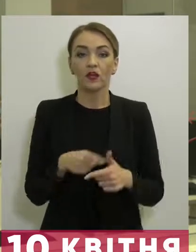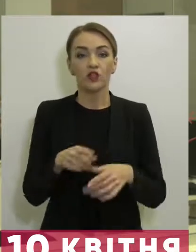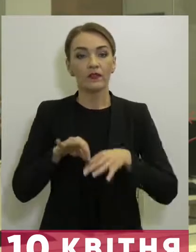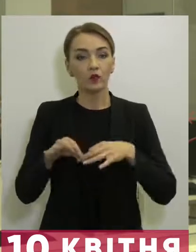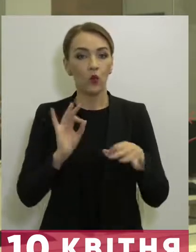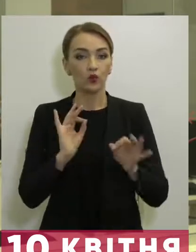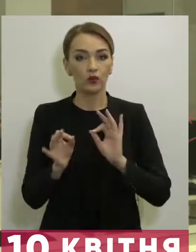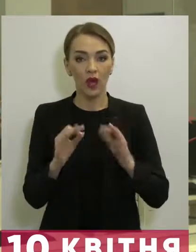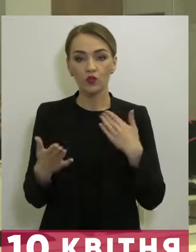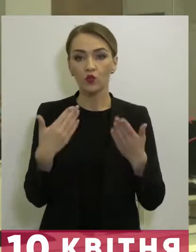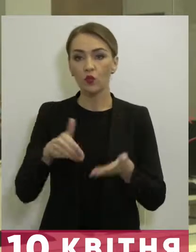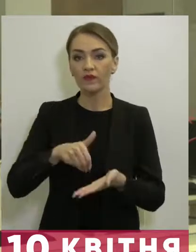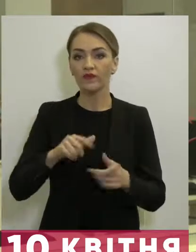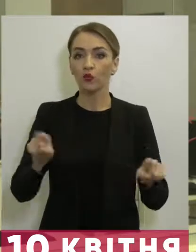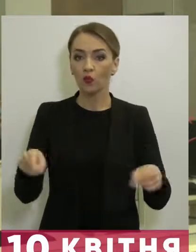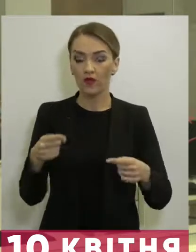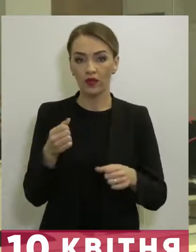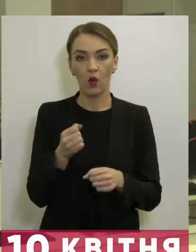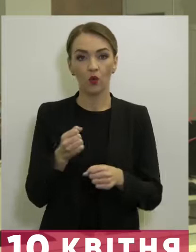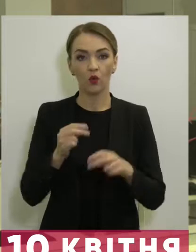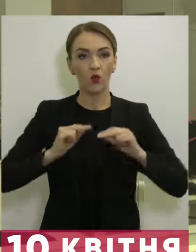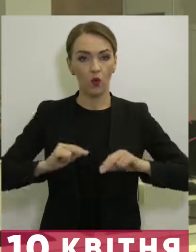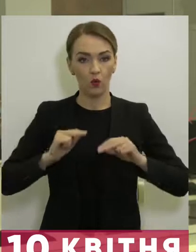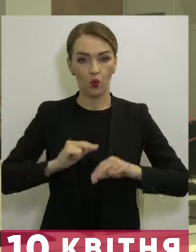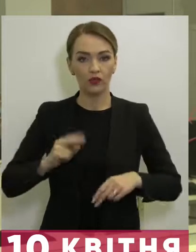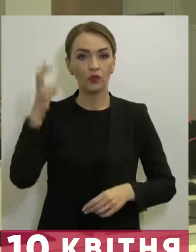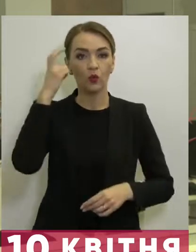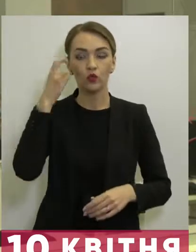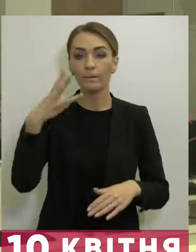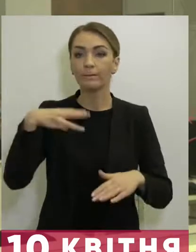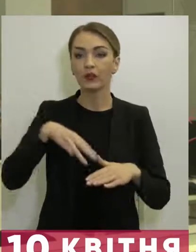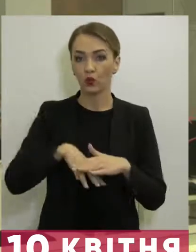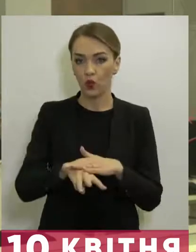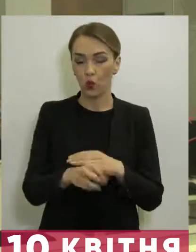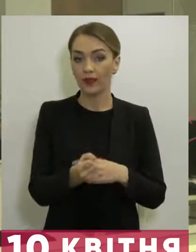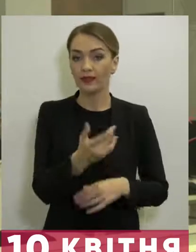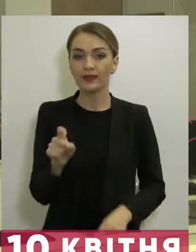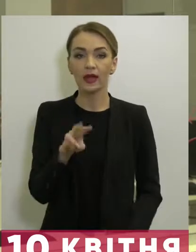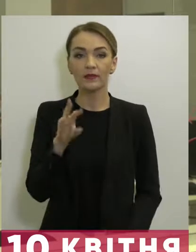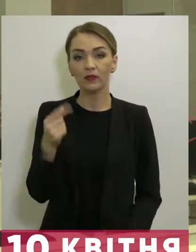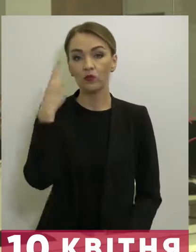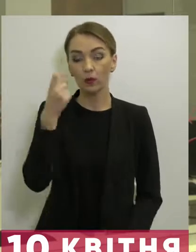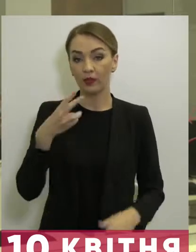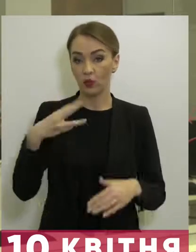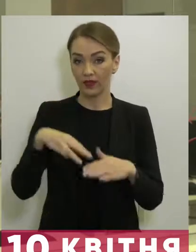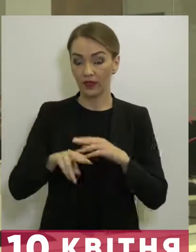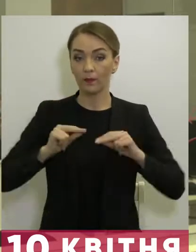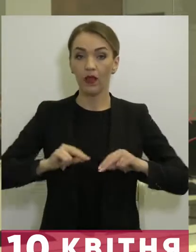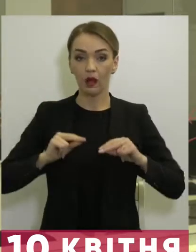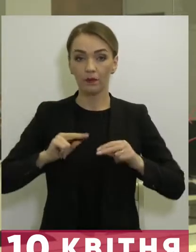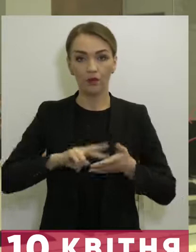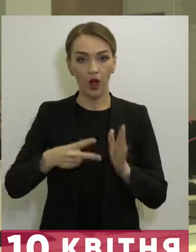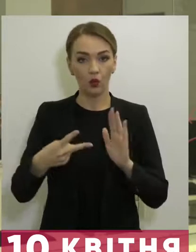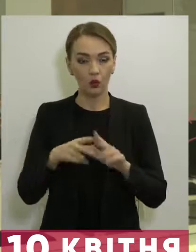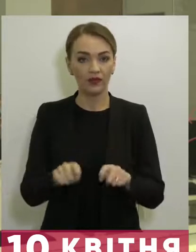консультації щодо відновлення роботи столичного метро? Низка ЗМІ повідомили, що метрополітент планують